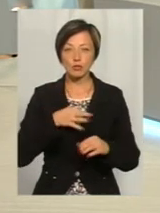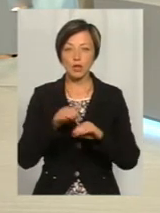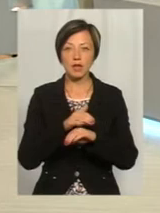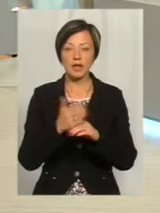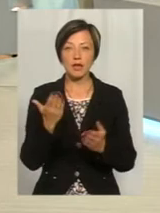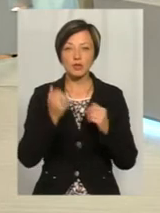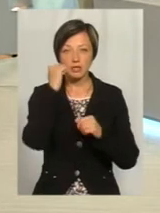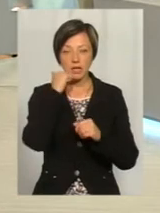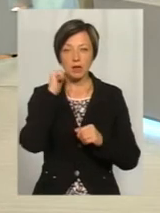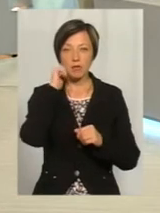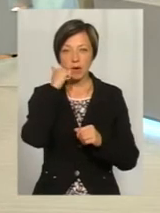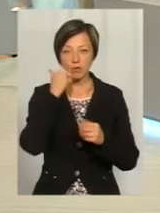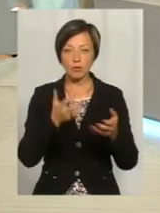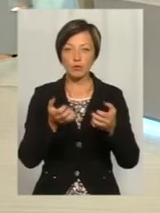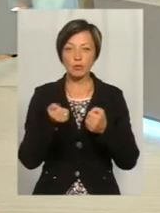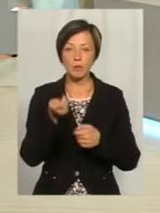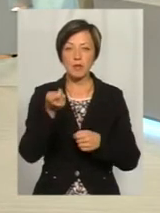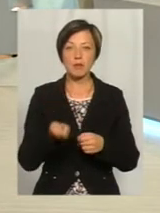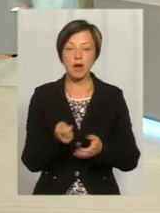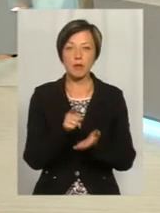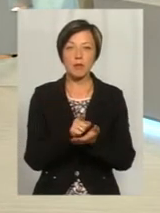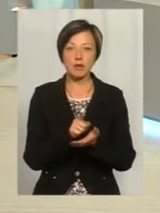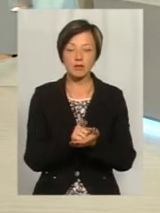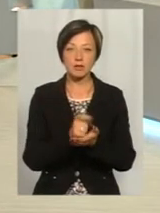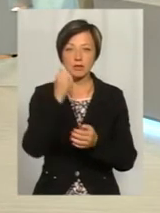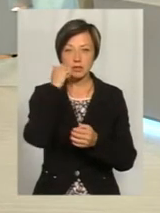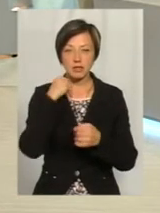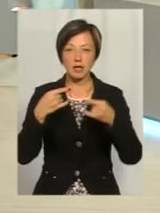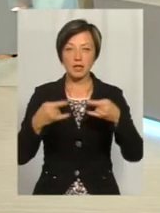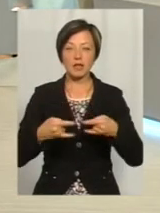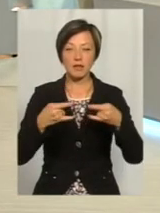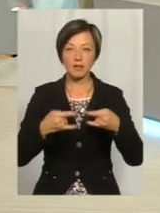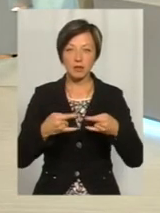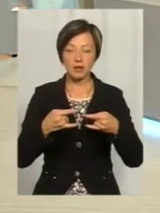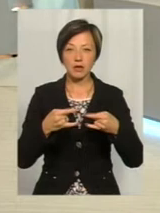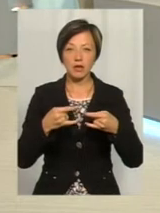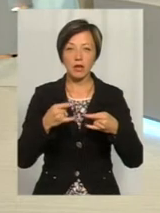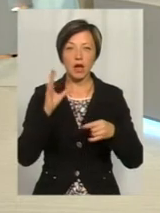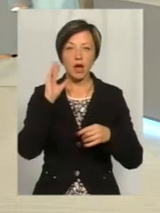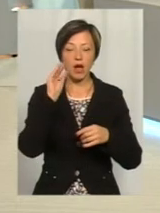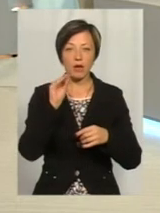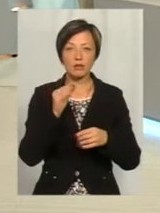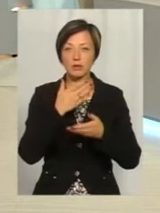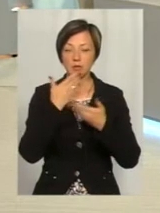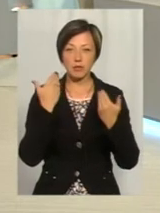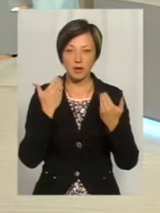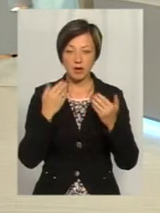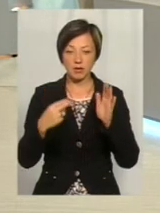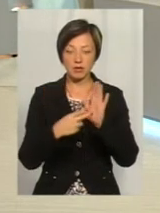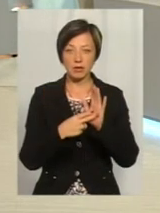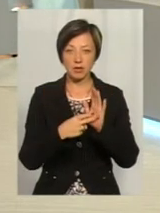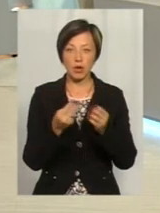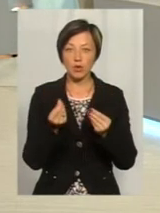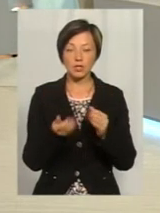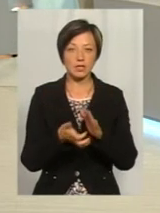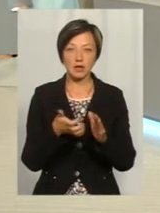якщо старенька бабця получає мінімальну пенсію, в неї старенький телевізор, аудіо-виходу немає, так? Грошей не